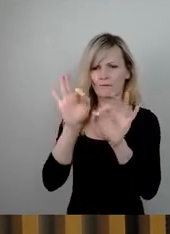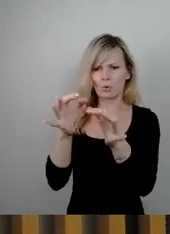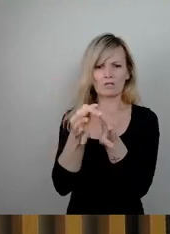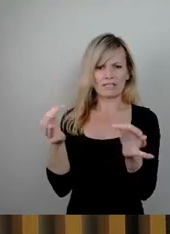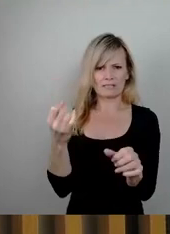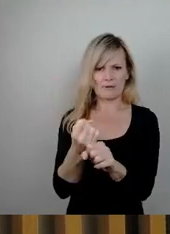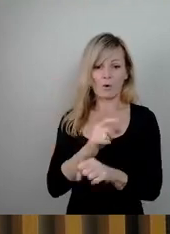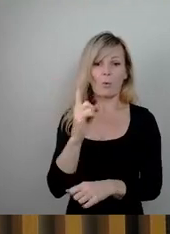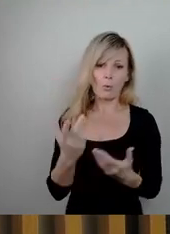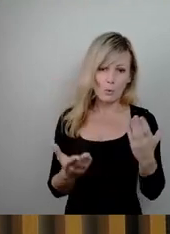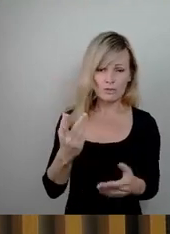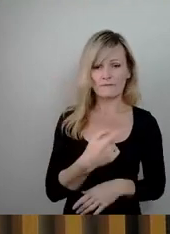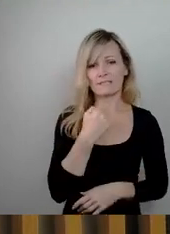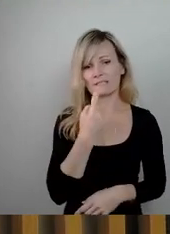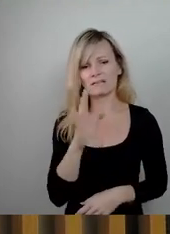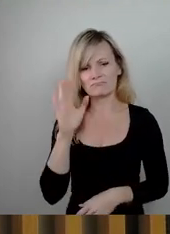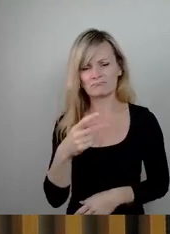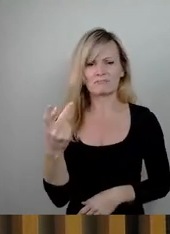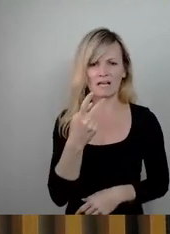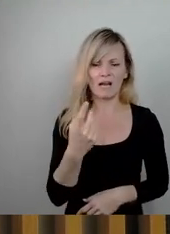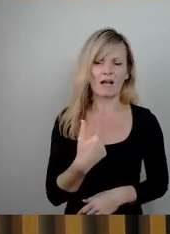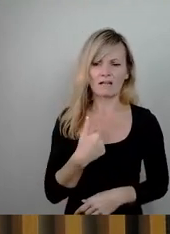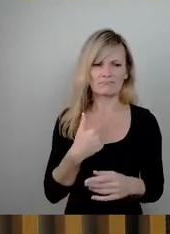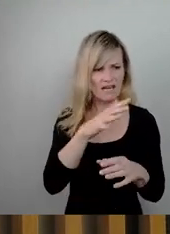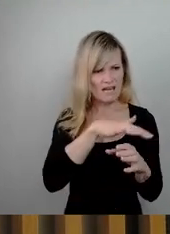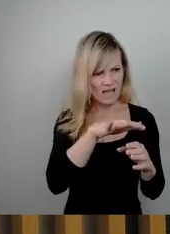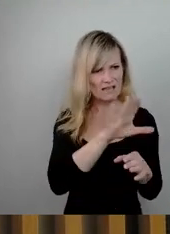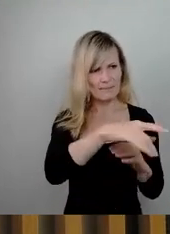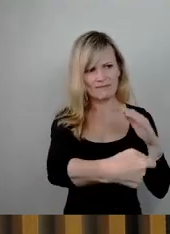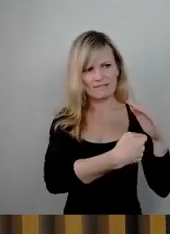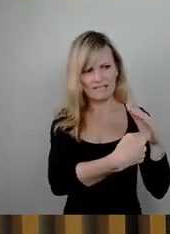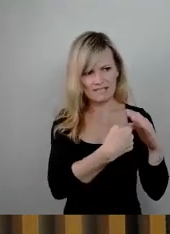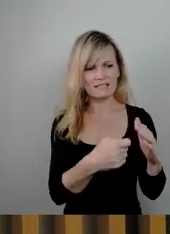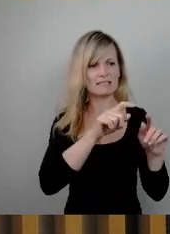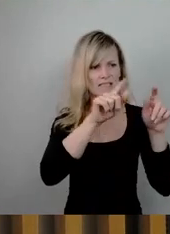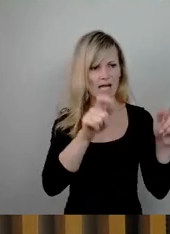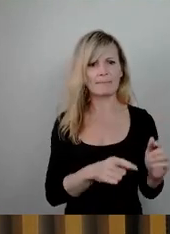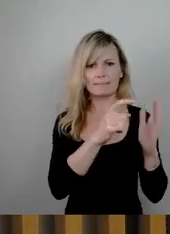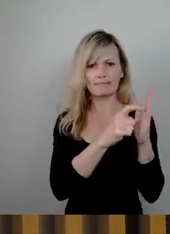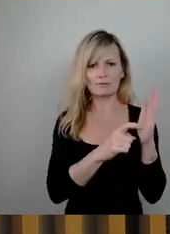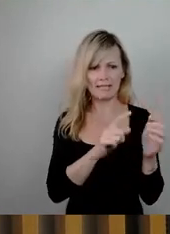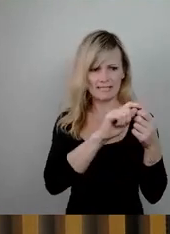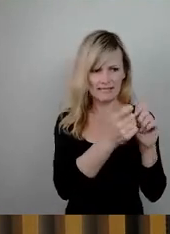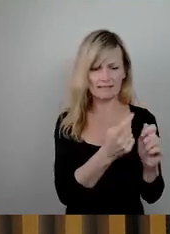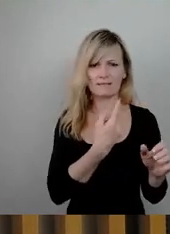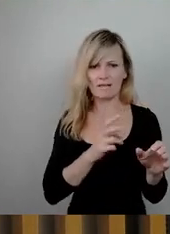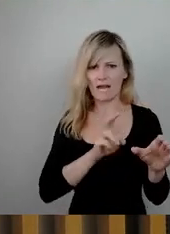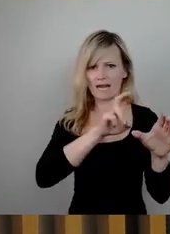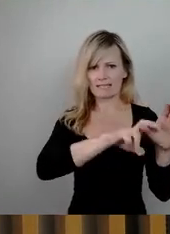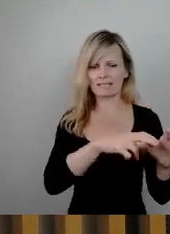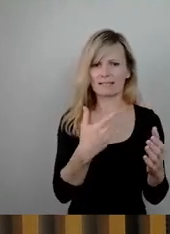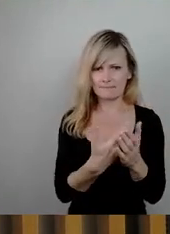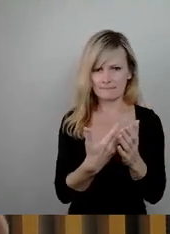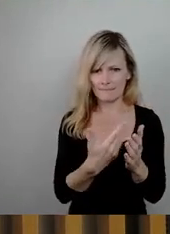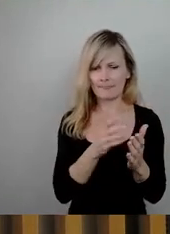sauren Apfel, das Land will es nicht mehr mitfinanzieren, ändert die Rahmenbedingungen und wir treten ein. Und das ist der Punkt und das ist der gute Mann von der AfD,